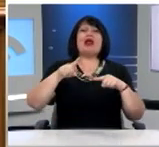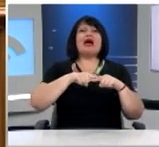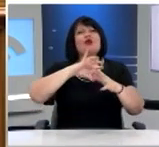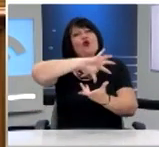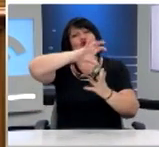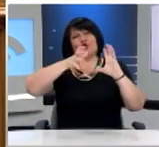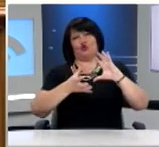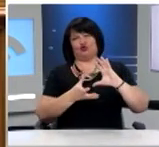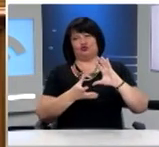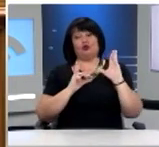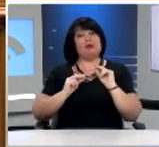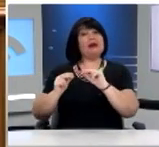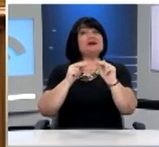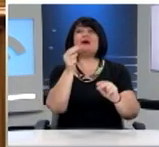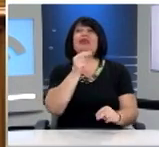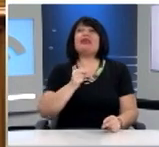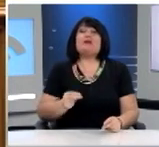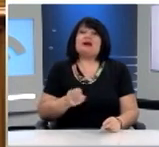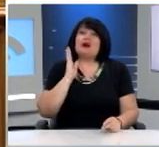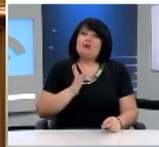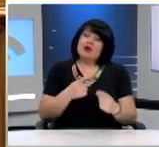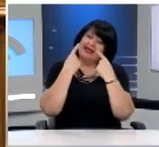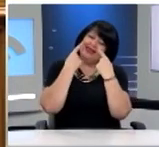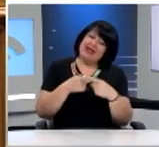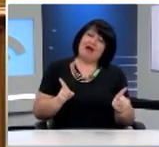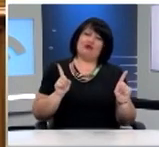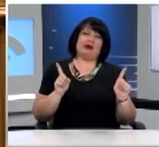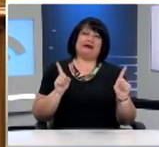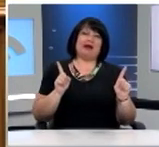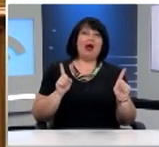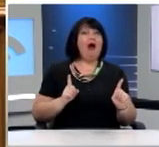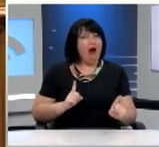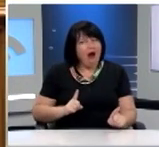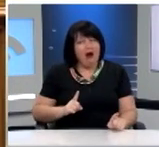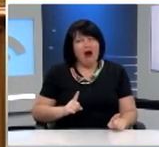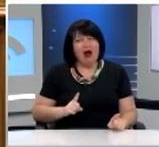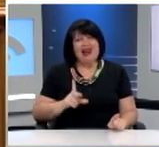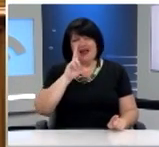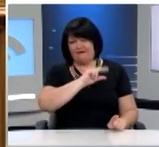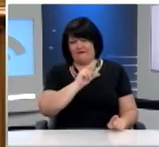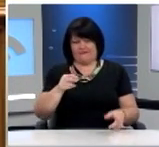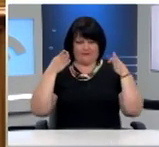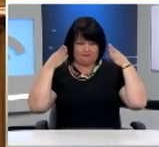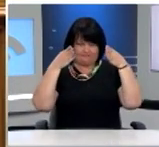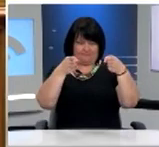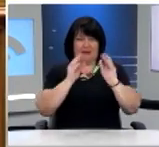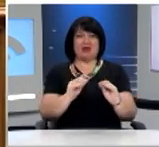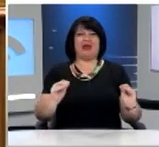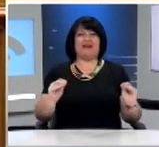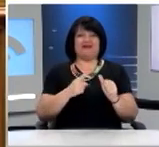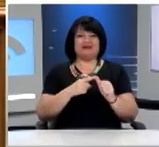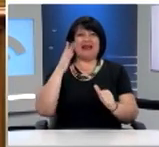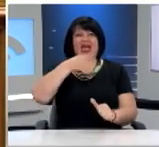κόσμο. Κάναμε λόγο για ζητήματα που μπορεί να ακούγουν διαφορετικά μεταξύ τους, αλλά όλα κινούνται γύρω από τον ίδιο άξονα. Η εκπαίδευση,